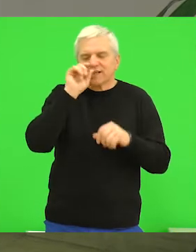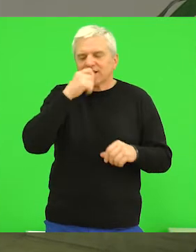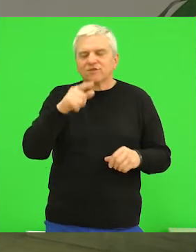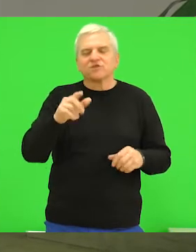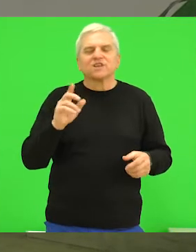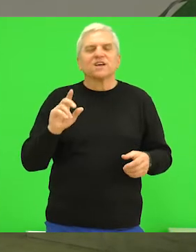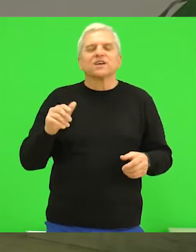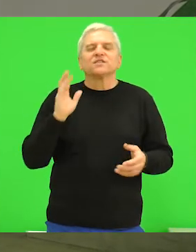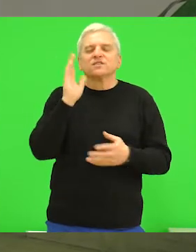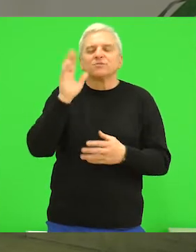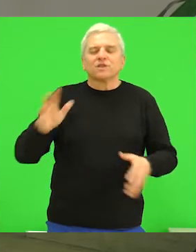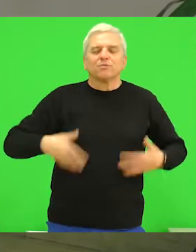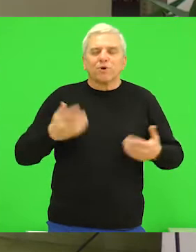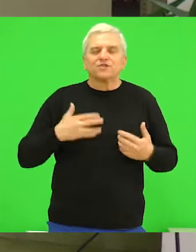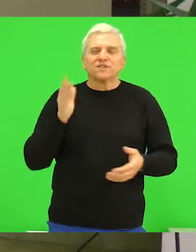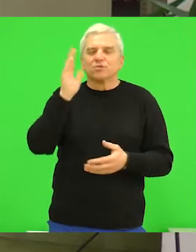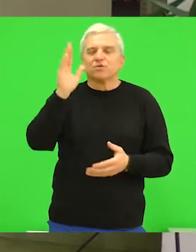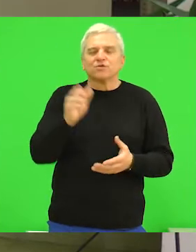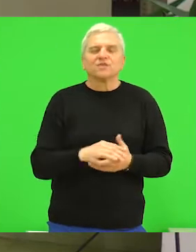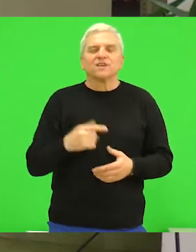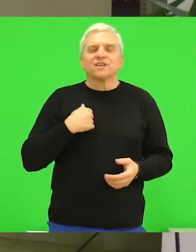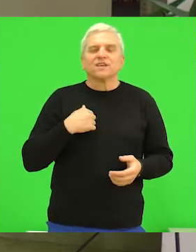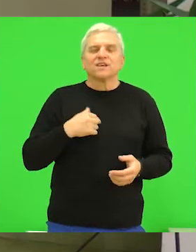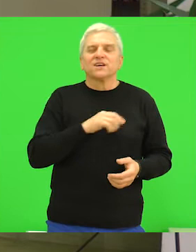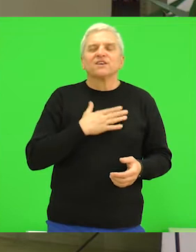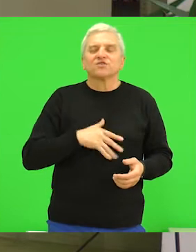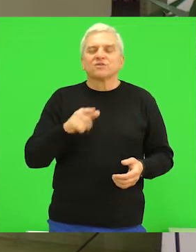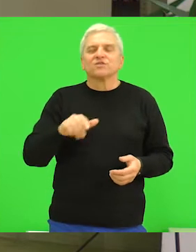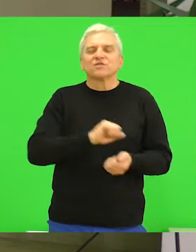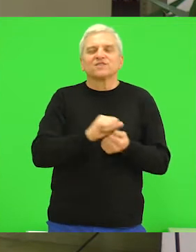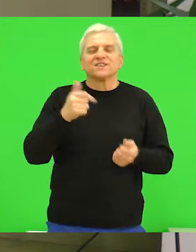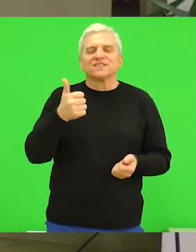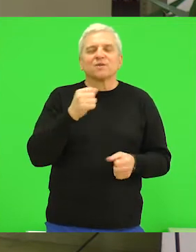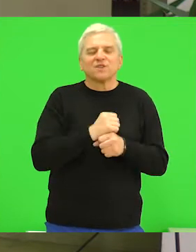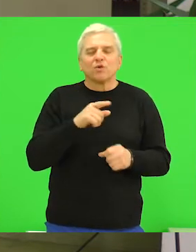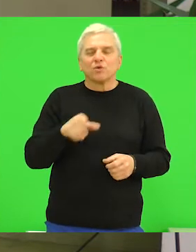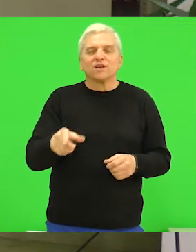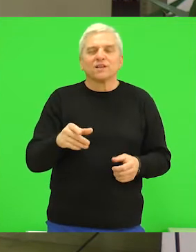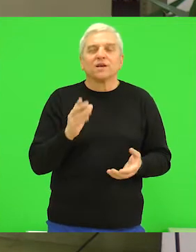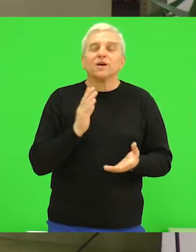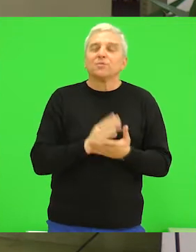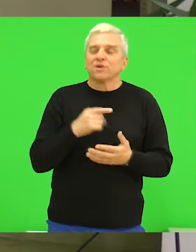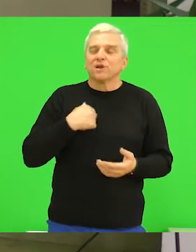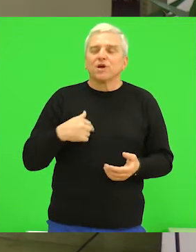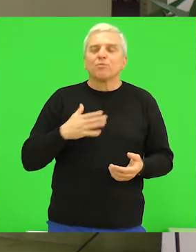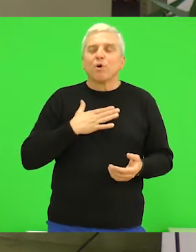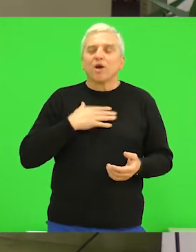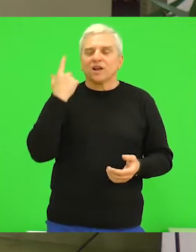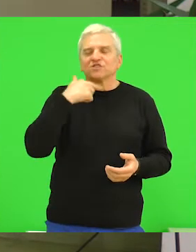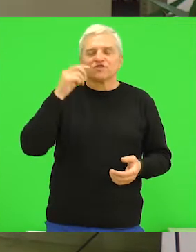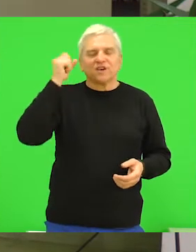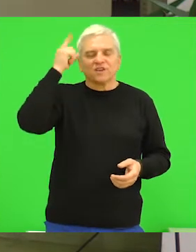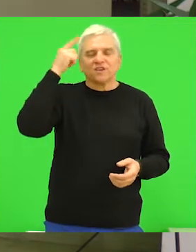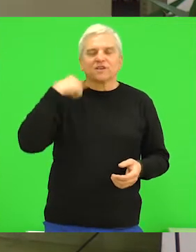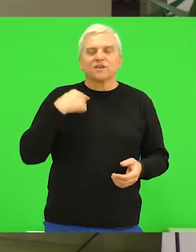ovo biti podstreg za dalja predavanja. Ja sam iskreno ovo sve samo radio zato što je bila moja ideja